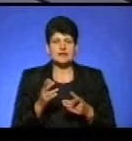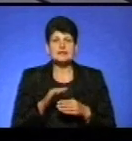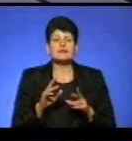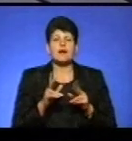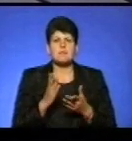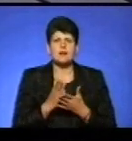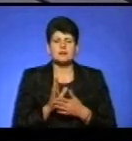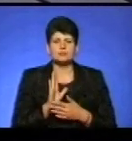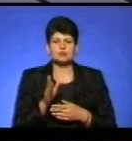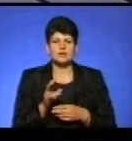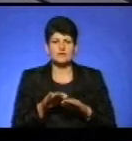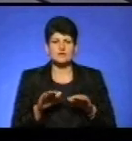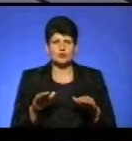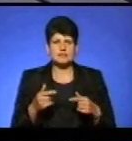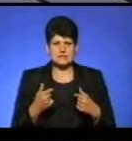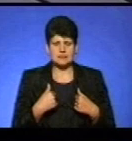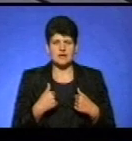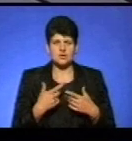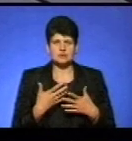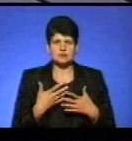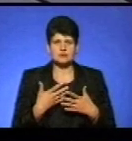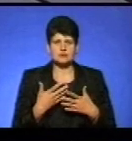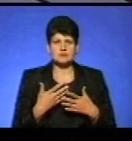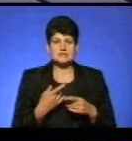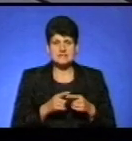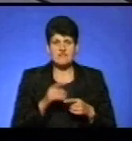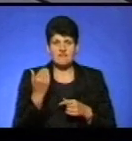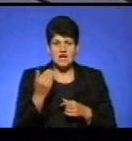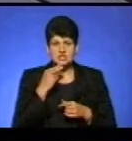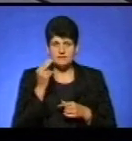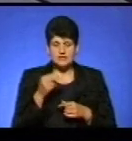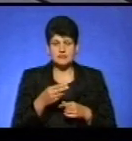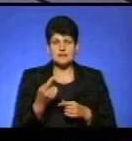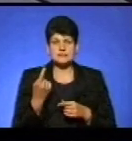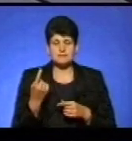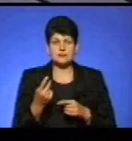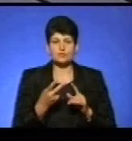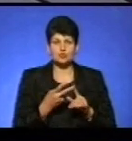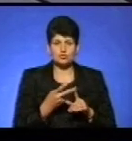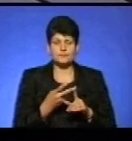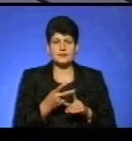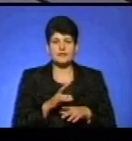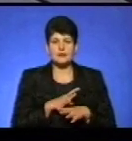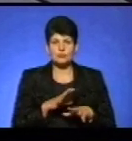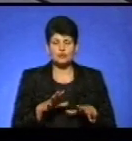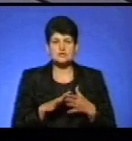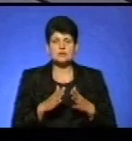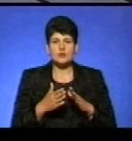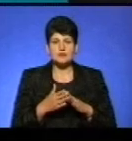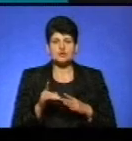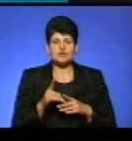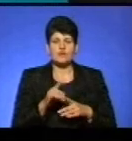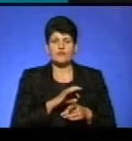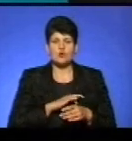підсадочок? Це повинні наші, ми не водили дітей? Це ваша вина, як на мене? Це по-перше. По-друге, не було такої ситуації, що